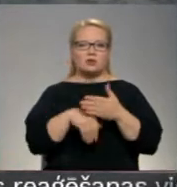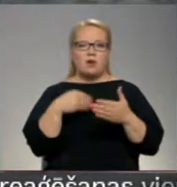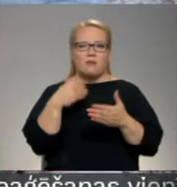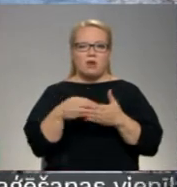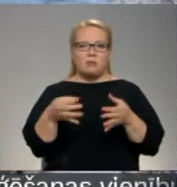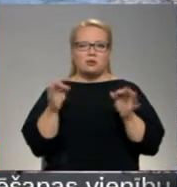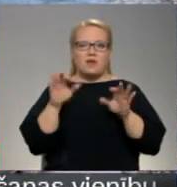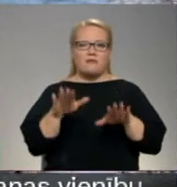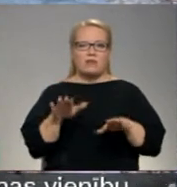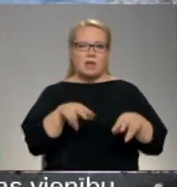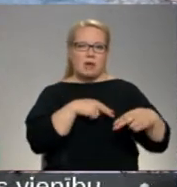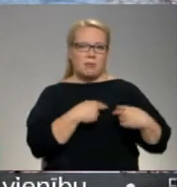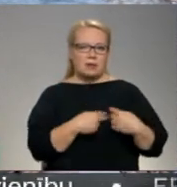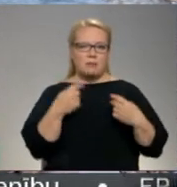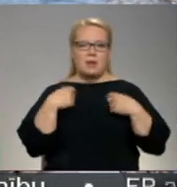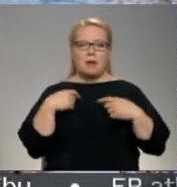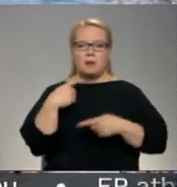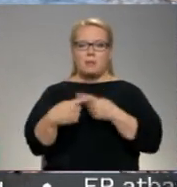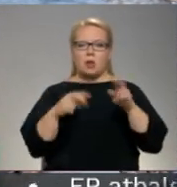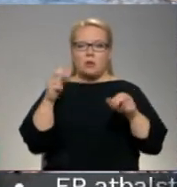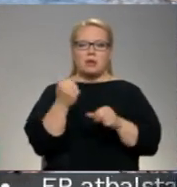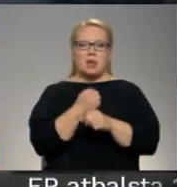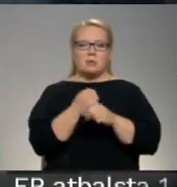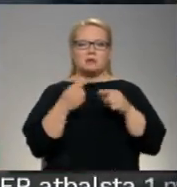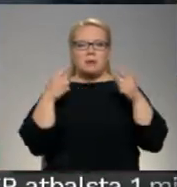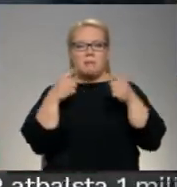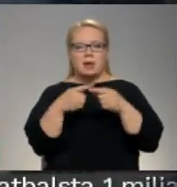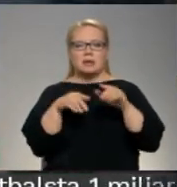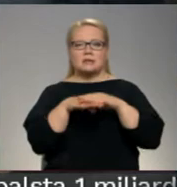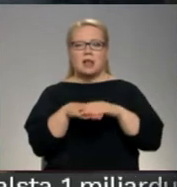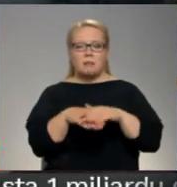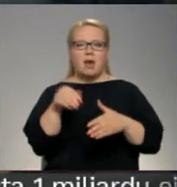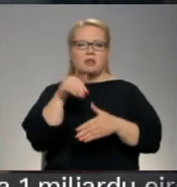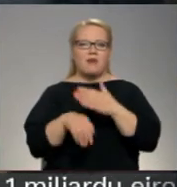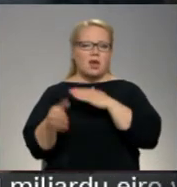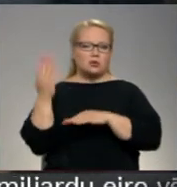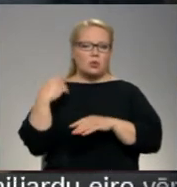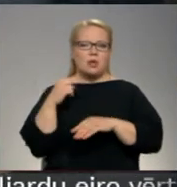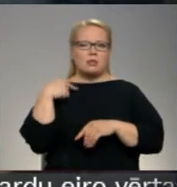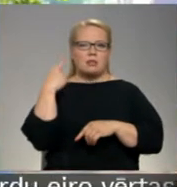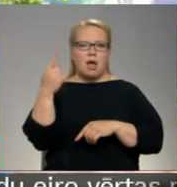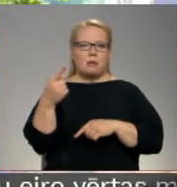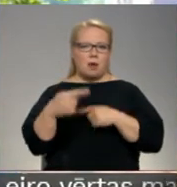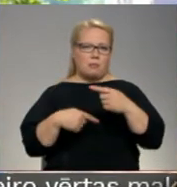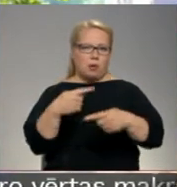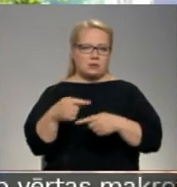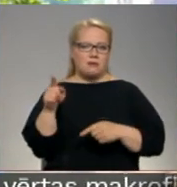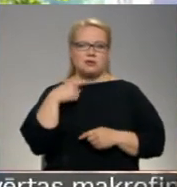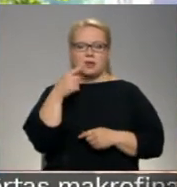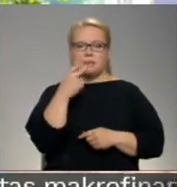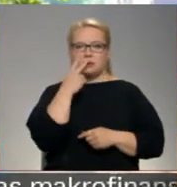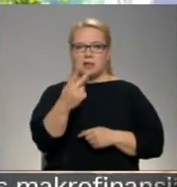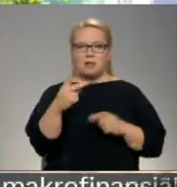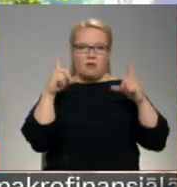vietējā biedrība Jākapilas mantojums, kas darbojas ar mērķi saglabāt vēsturiskās liecības nākamajām paudzēm. Ja mēs skatāmies fotogrāfijas, mēs